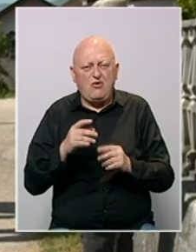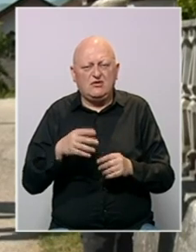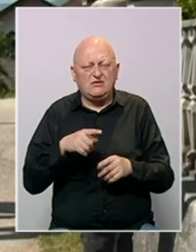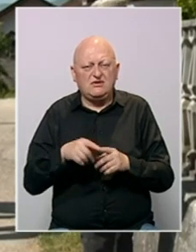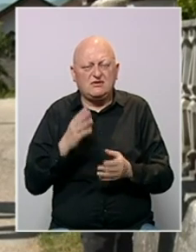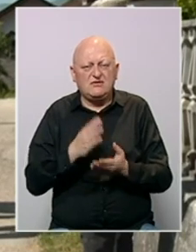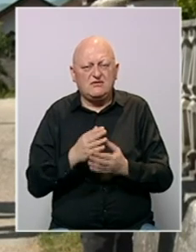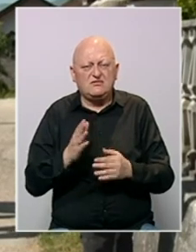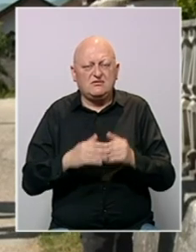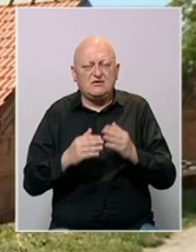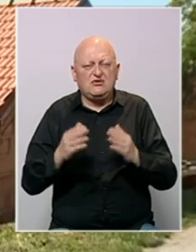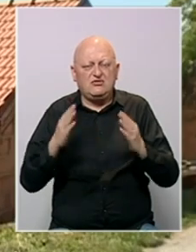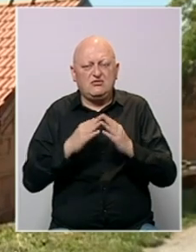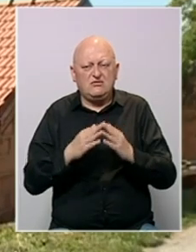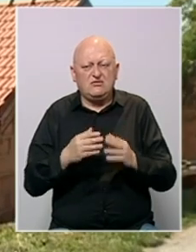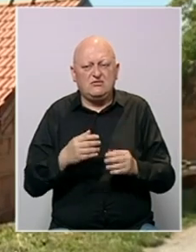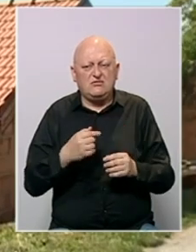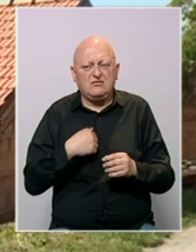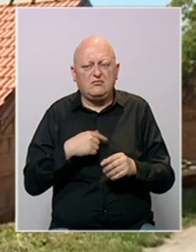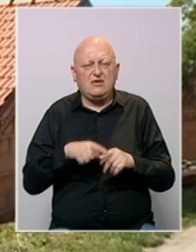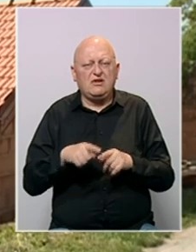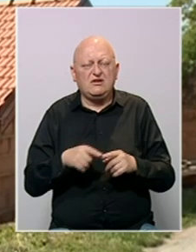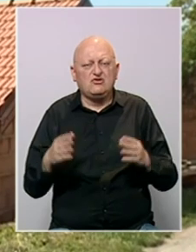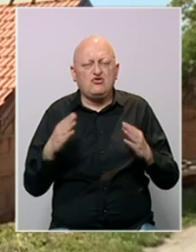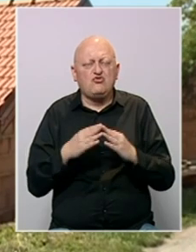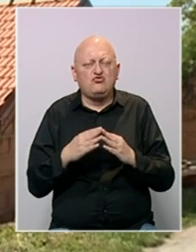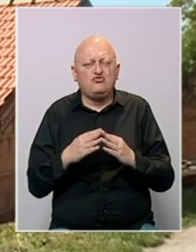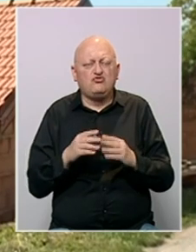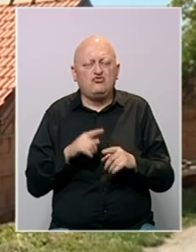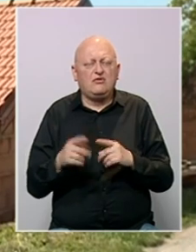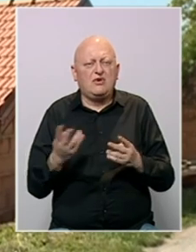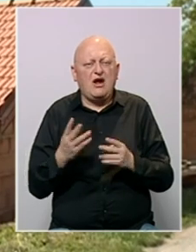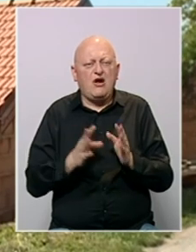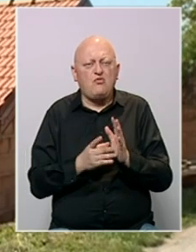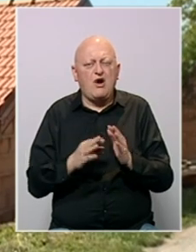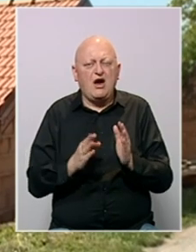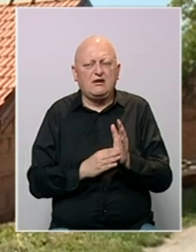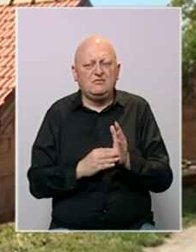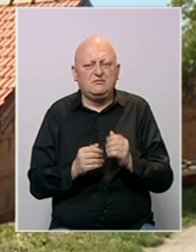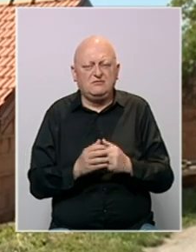isti način izgradili kuću. Ima je isto kuća je bila, isto koji je Muharemova,